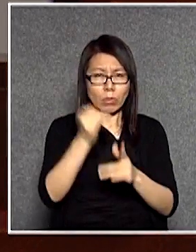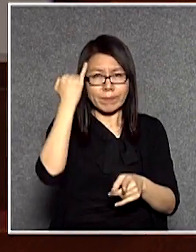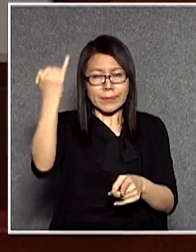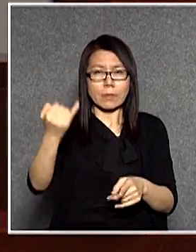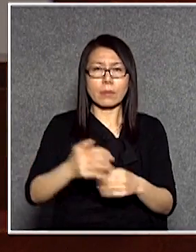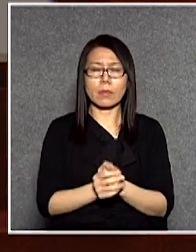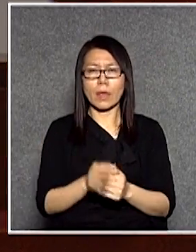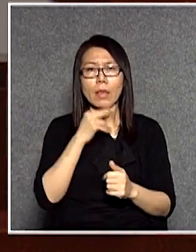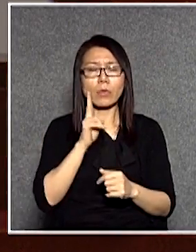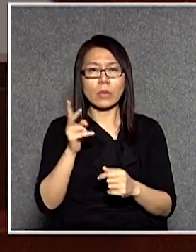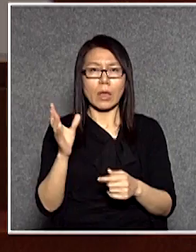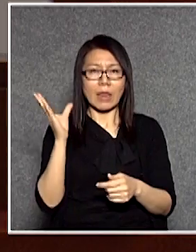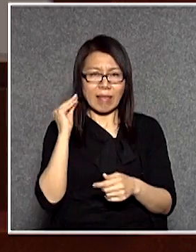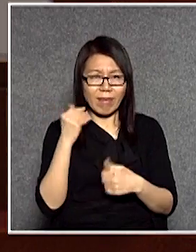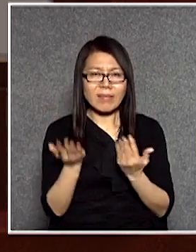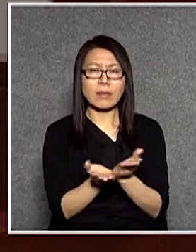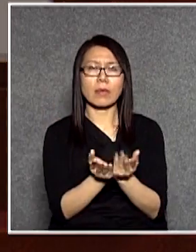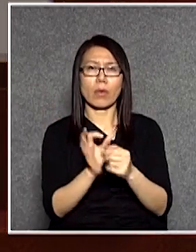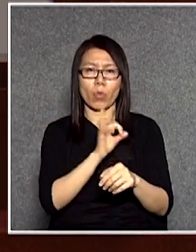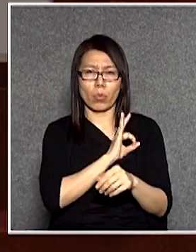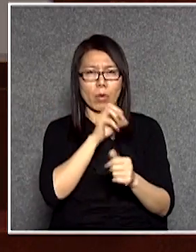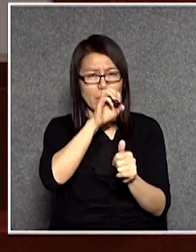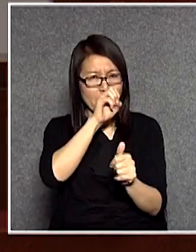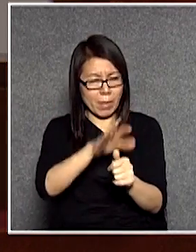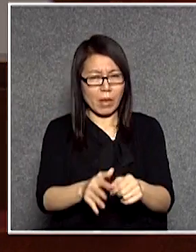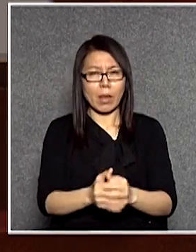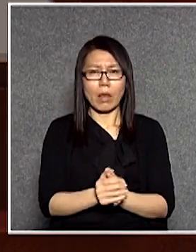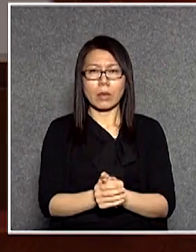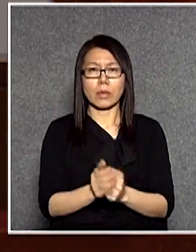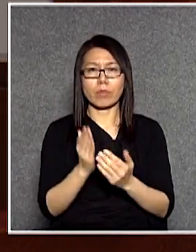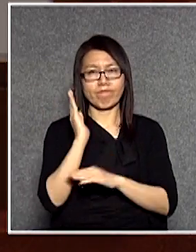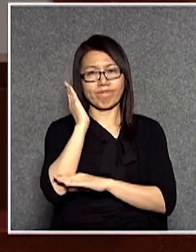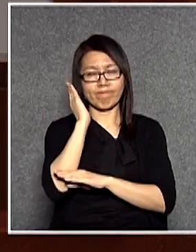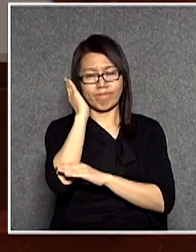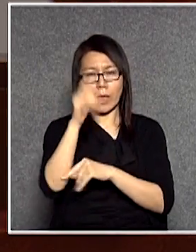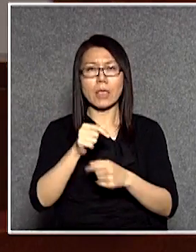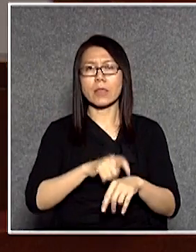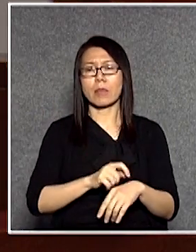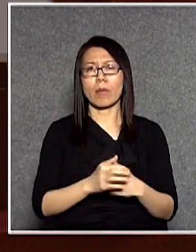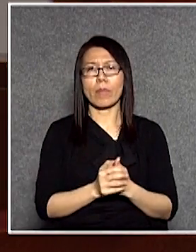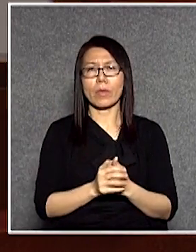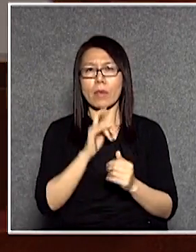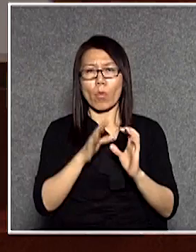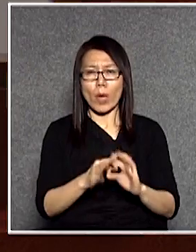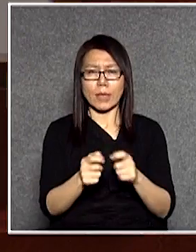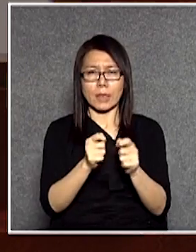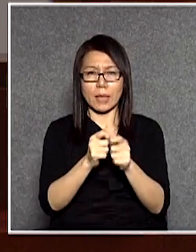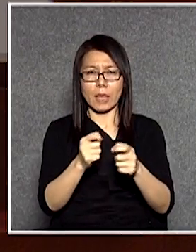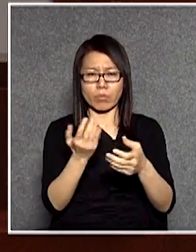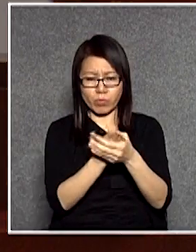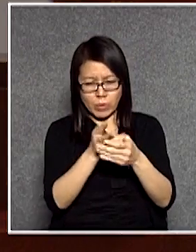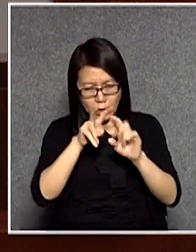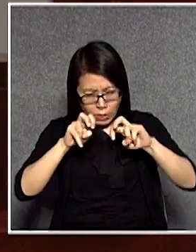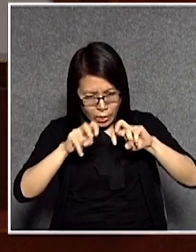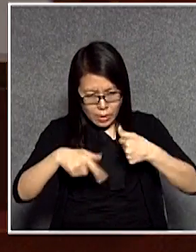說我們去開聽證會去問然後他們作供的時候那些相關的資料文件你一定要提到哪間醫